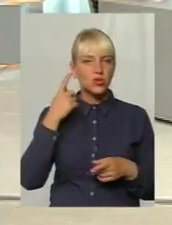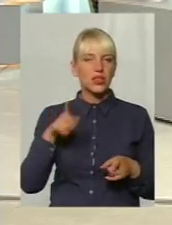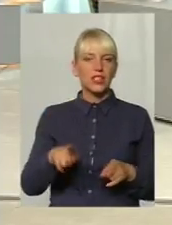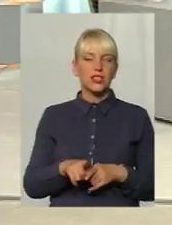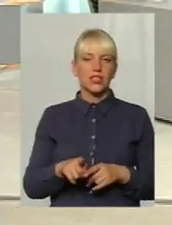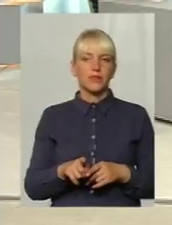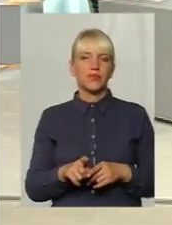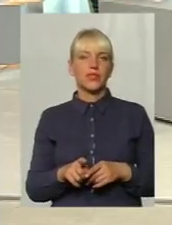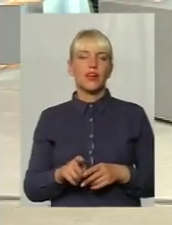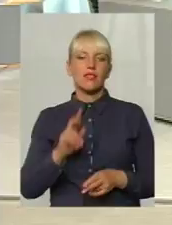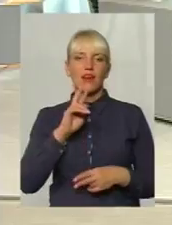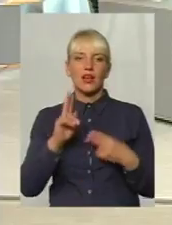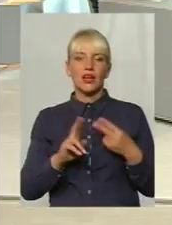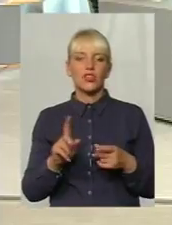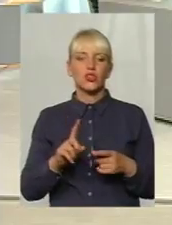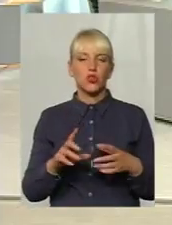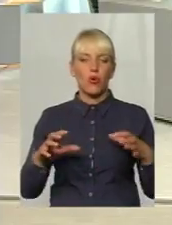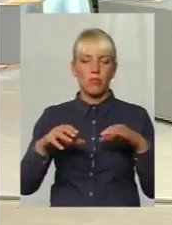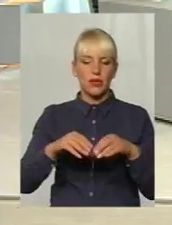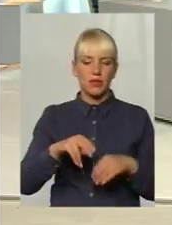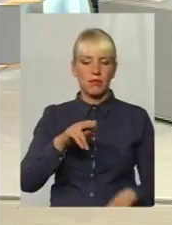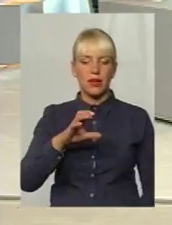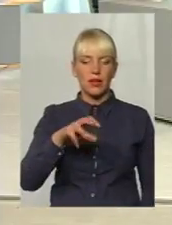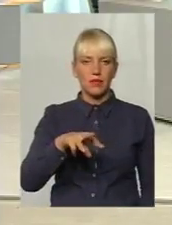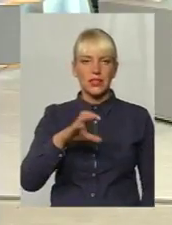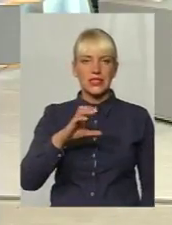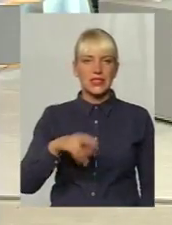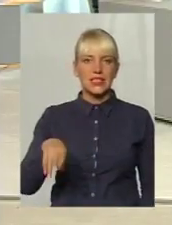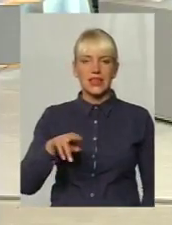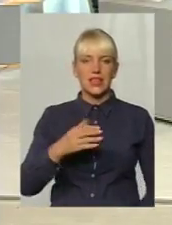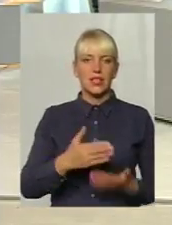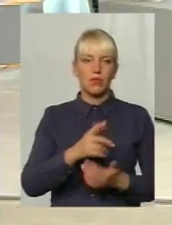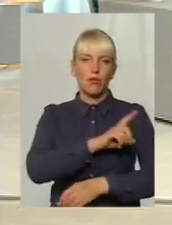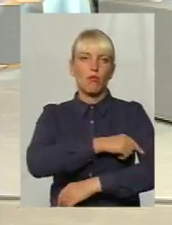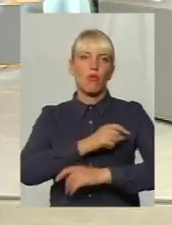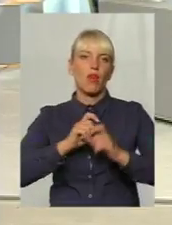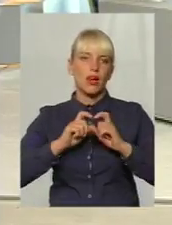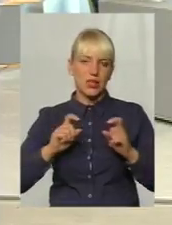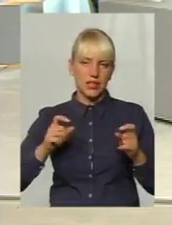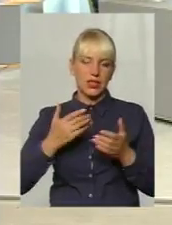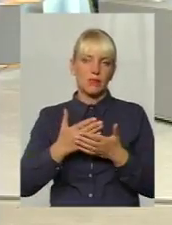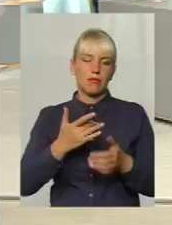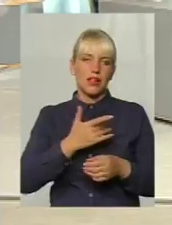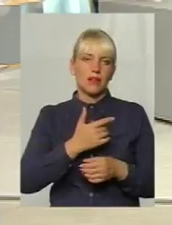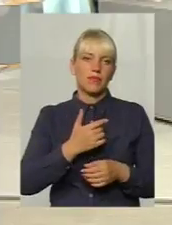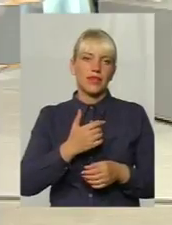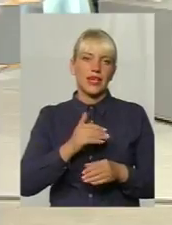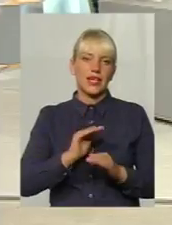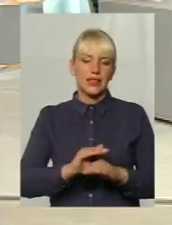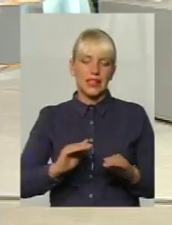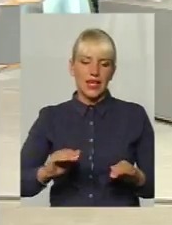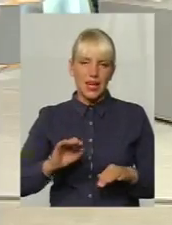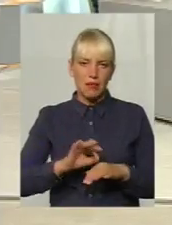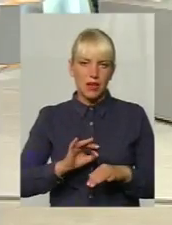нарікань. Якраз об'єднання ПМСД з поліклініки. Май на увазі їх терапевти, педіатри